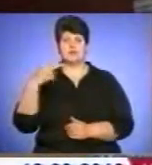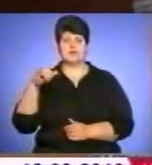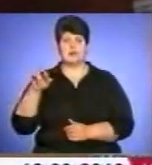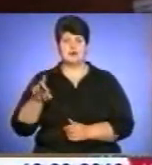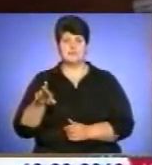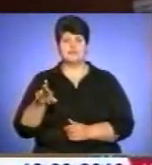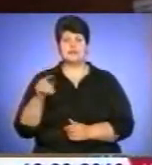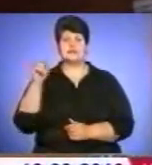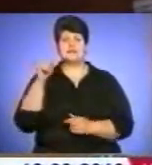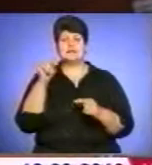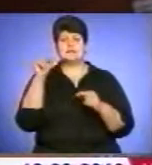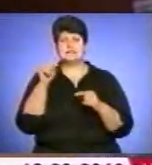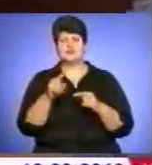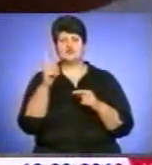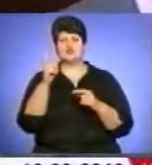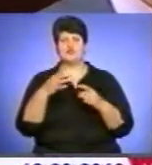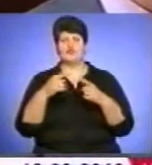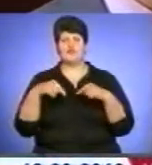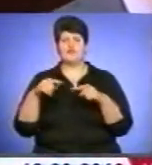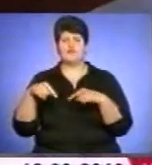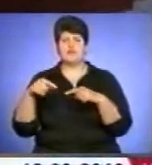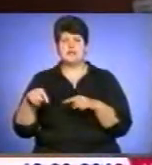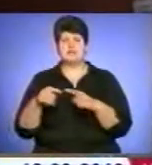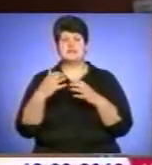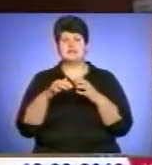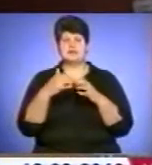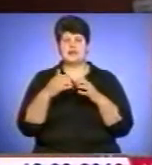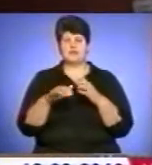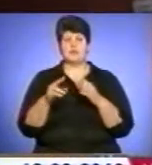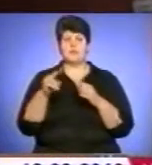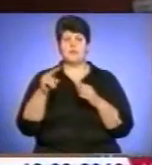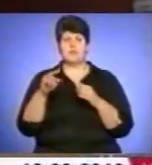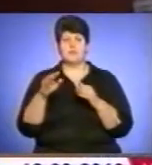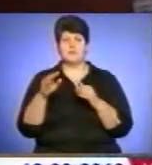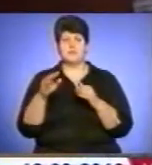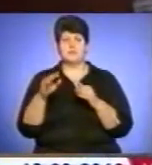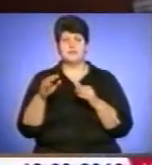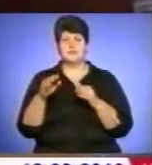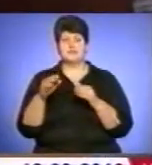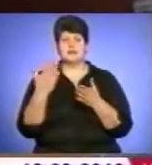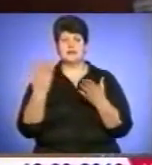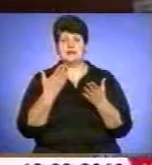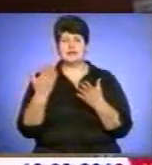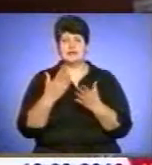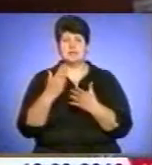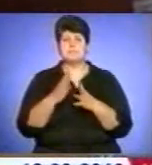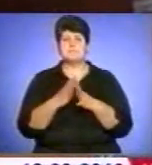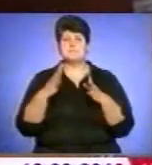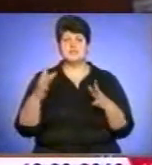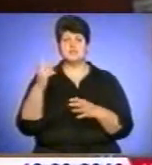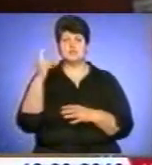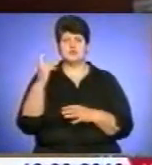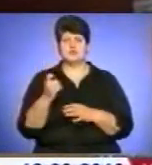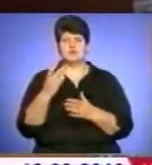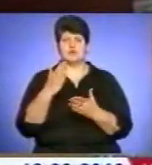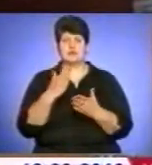Із тіжі 100 видів вищих судинних рослин середнього Дністров'я, які більше сотні належать